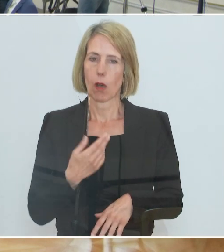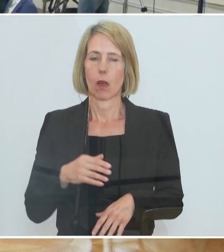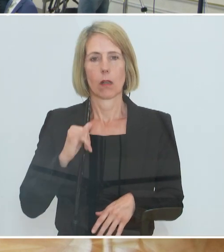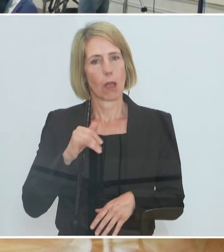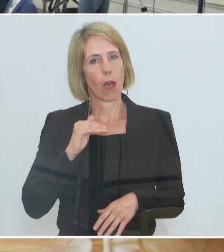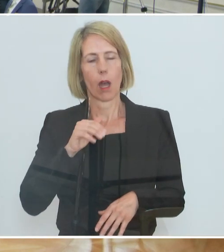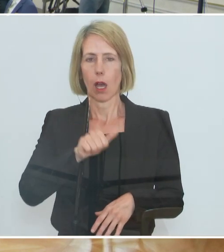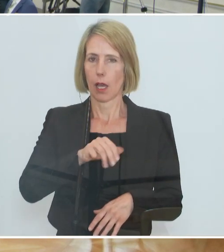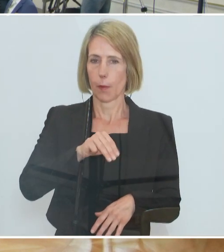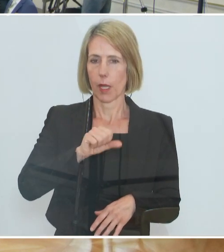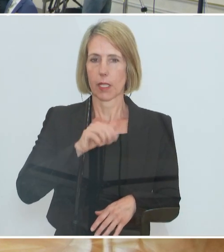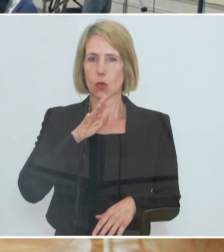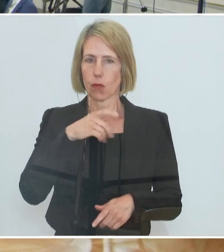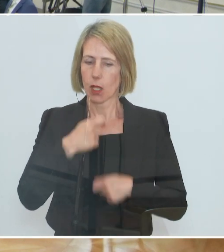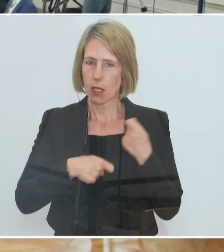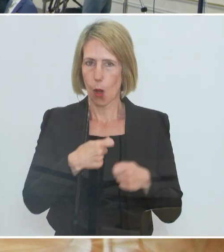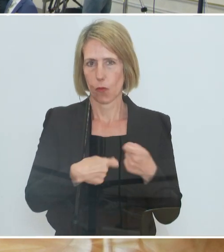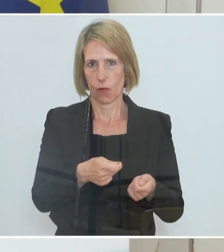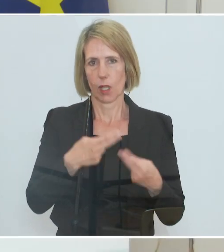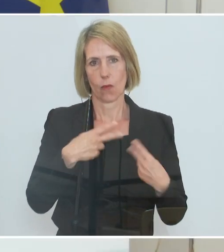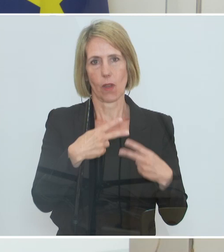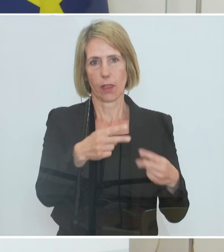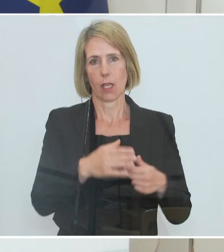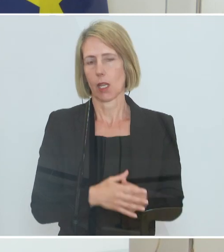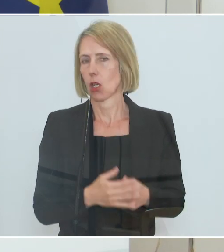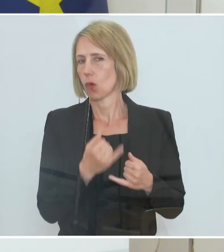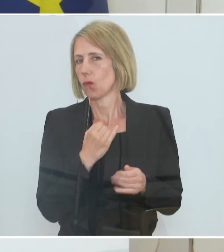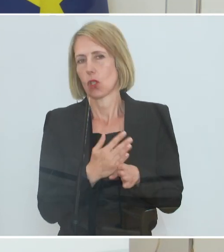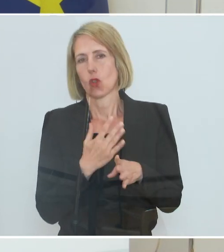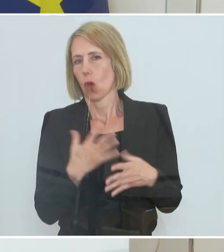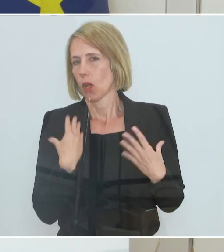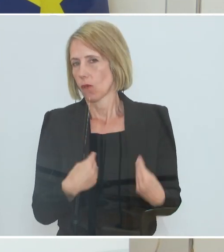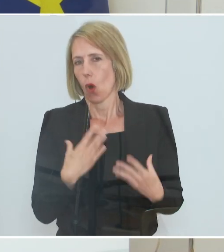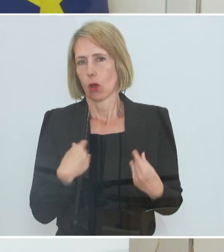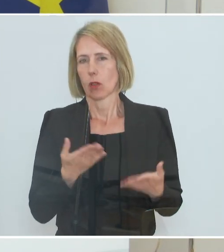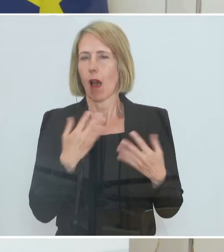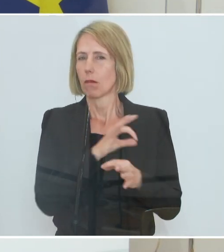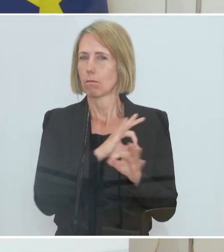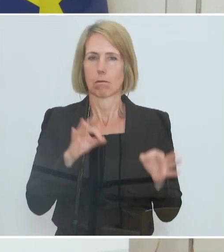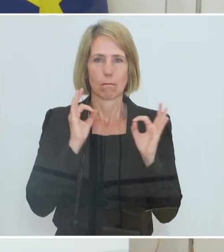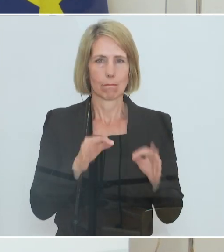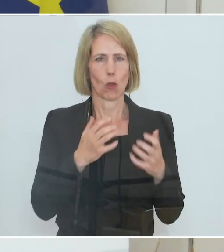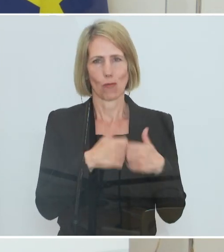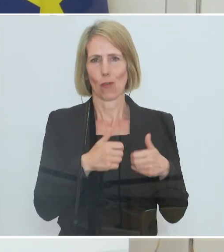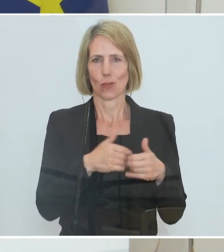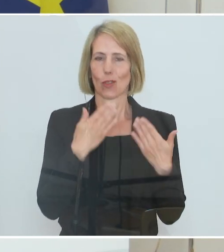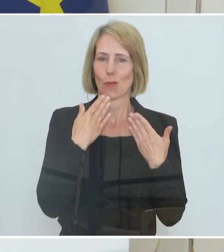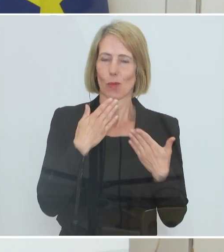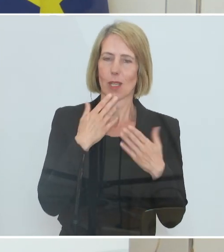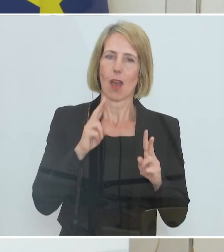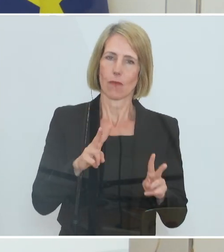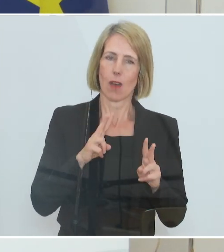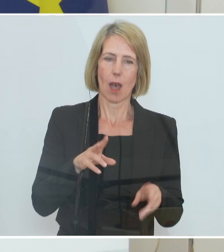das AMS weiter die Abwicklung der Kurzarbeit vornehmen in bewährter Manier. Es hat sehr gut funktioniert. Ich bedanke mich an dieser Stelle auch bei allen